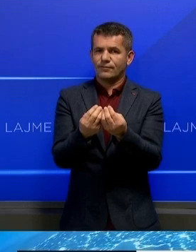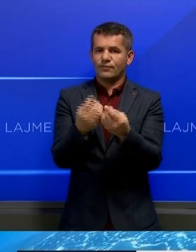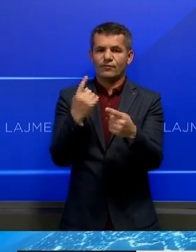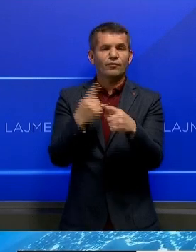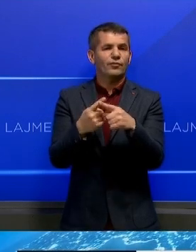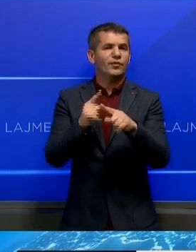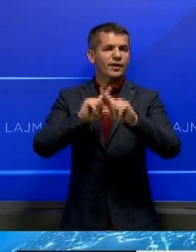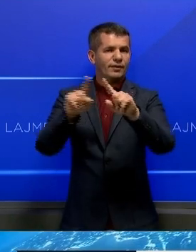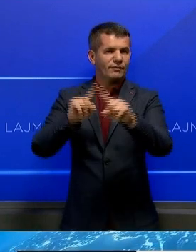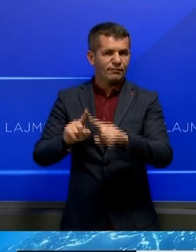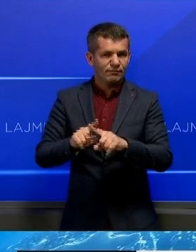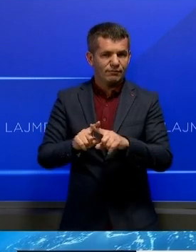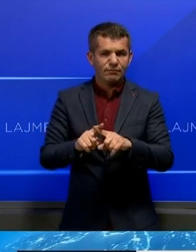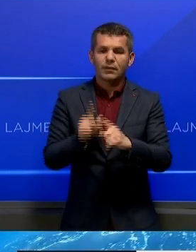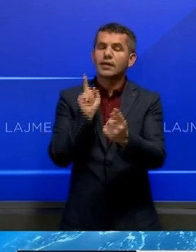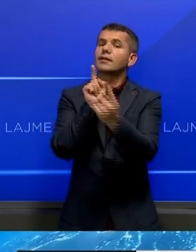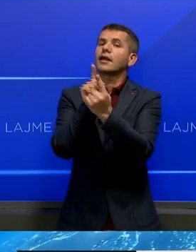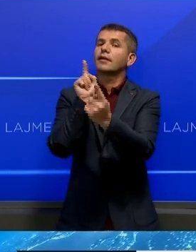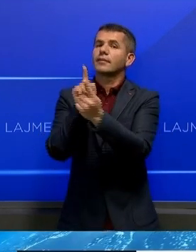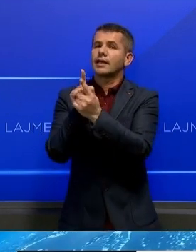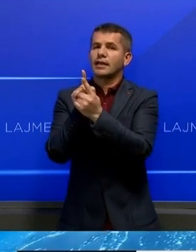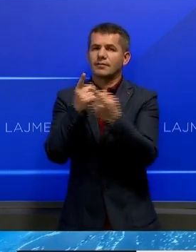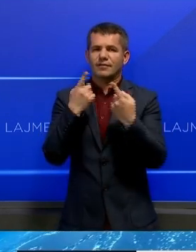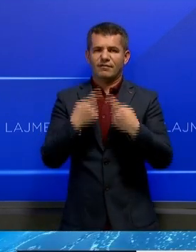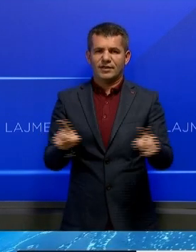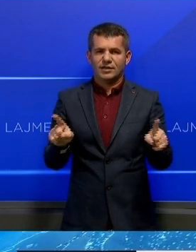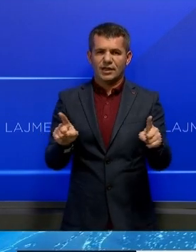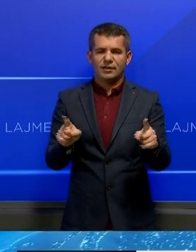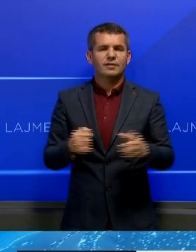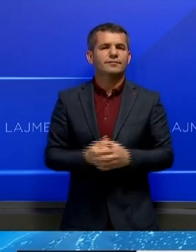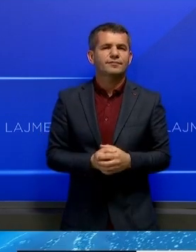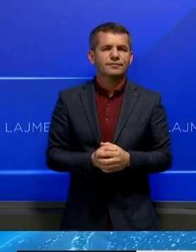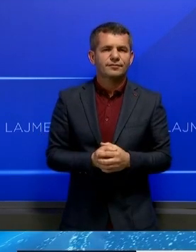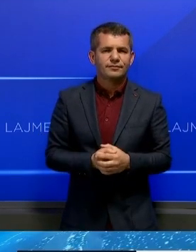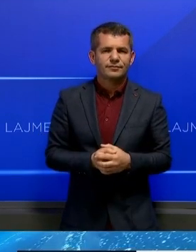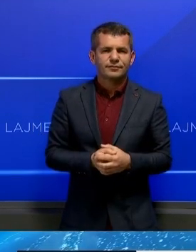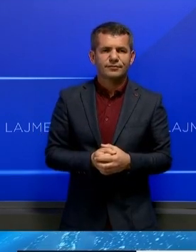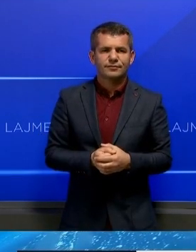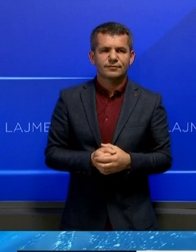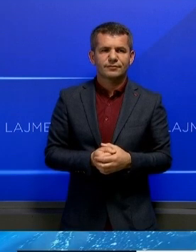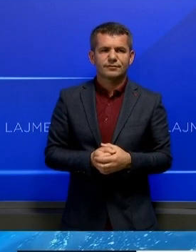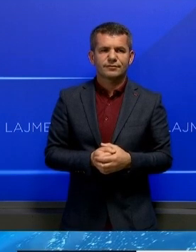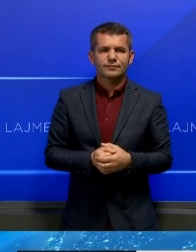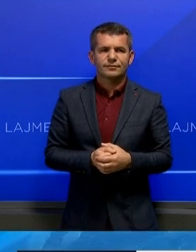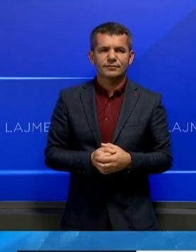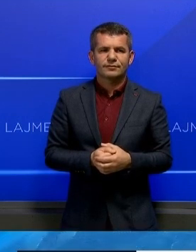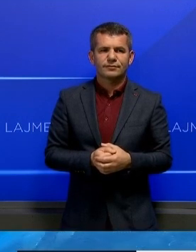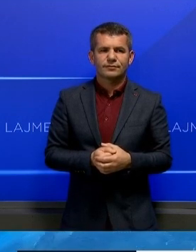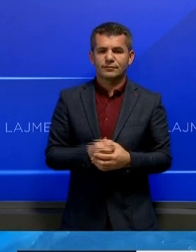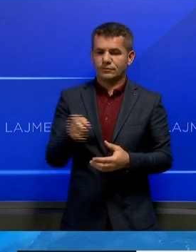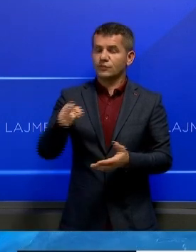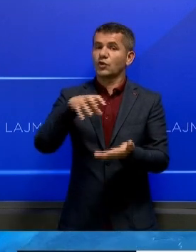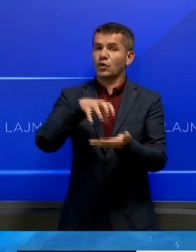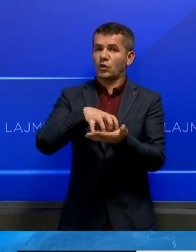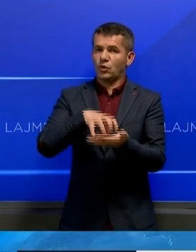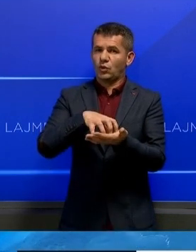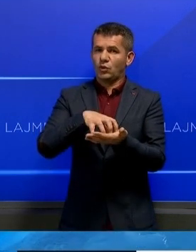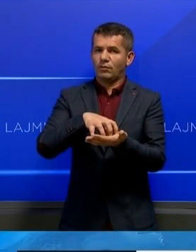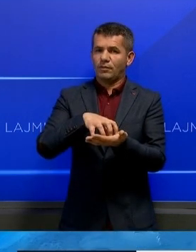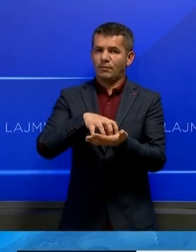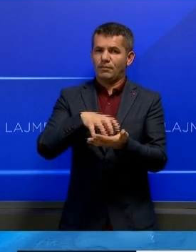mazhorancën, për ta kime të veçanta, për ta grupin parlamentar